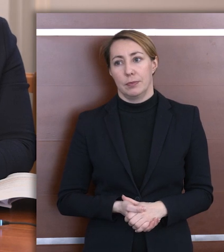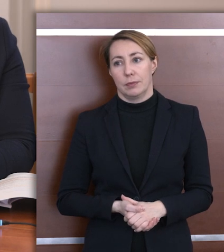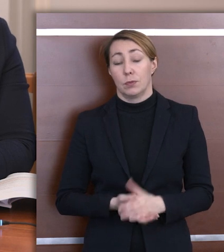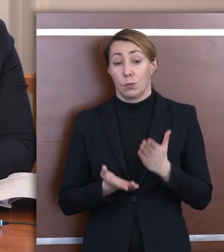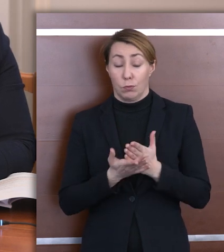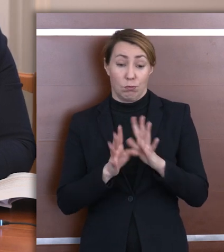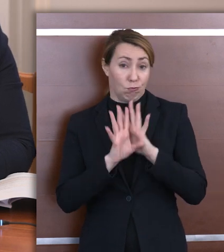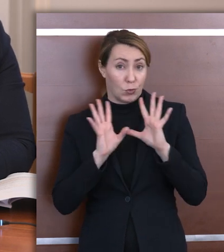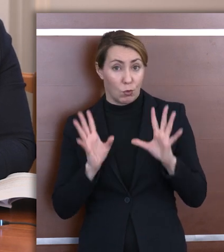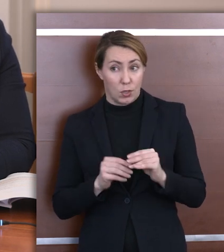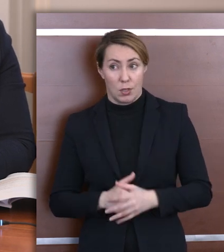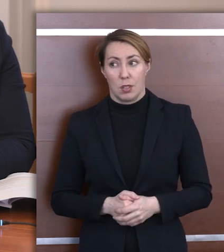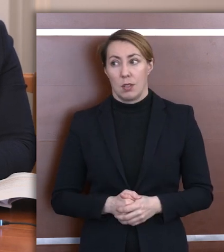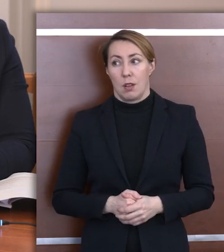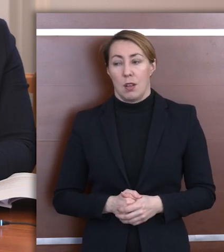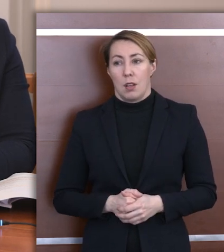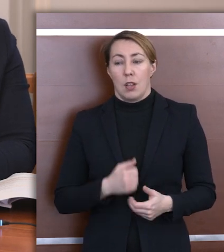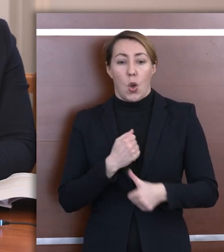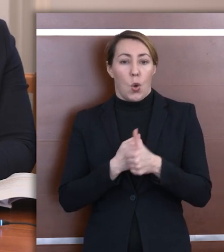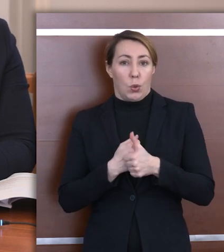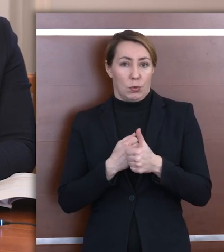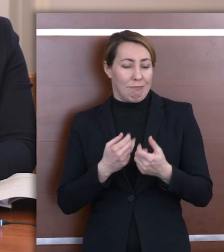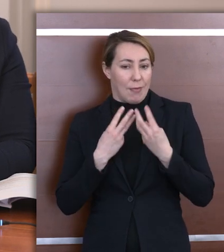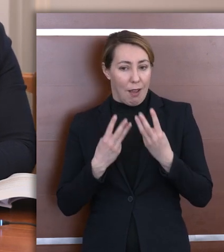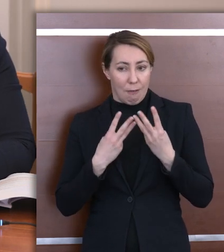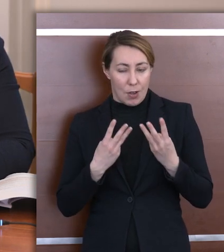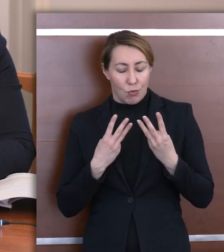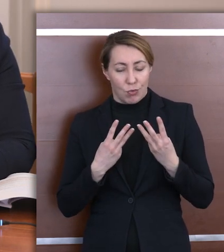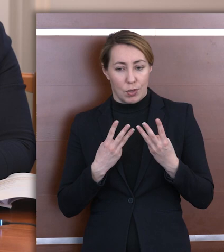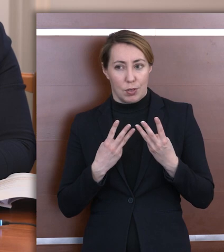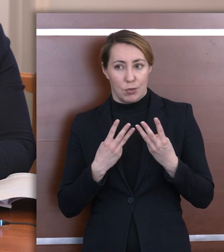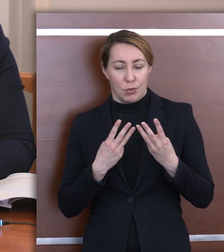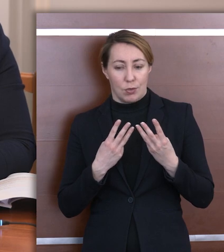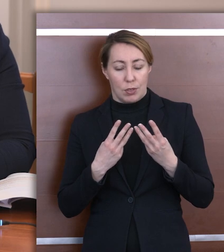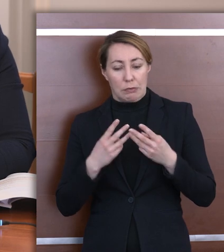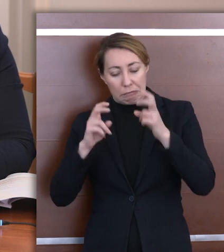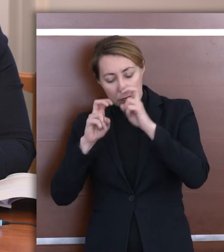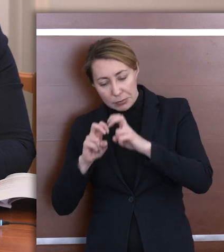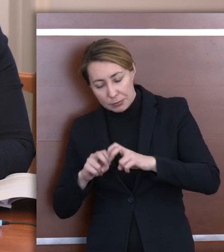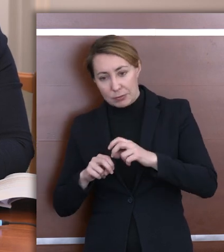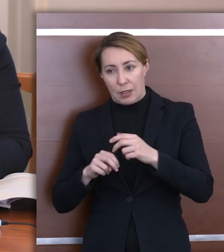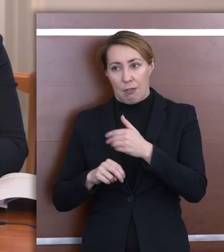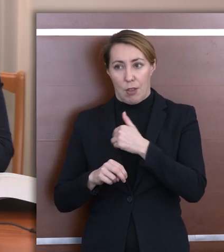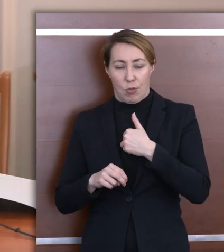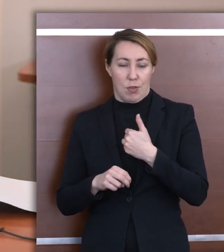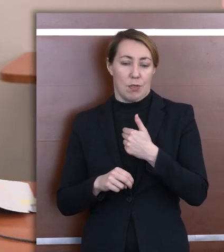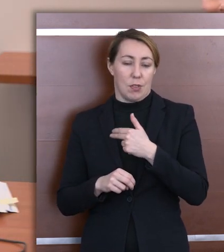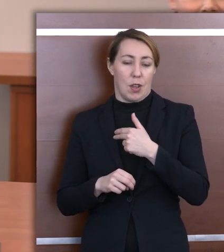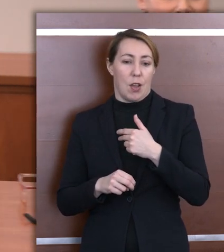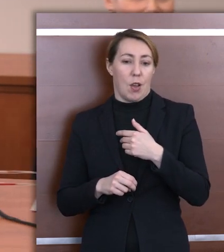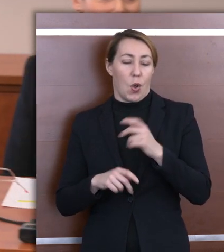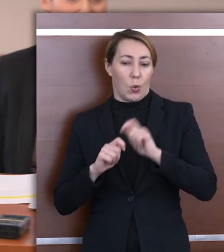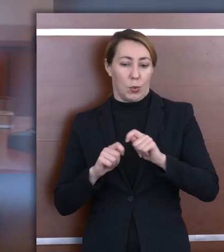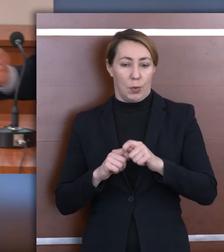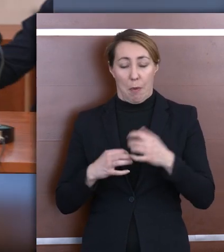To tyle, jeśli chodzi o najważniejsze ustalenia naszej kontroli. Panie dyrektorze, dziękuję